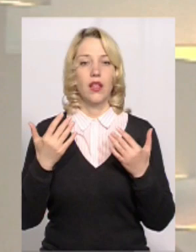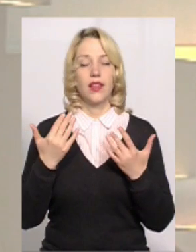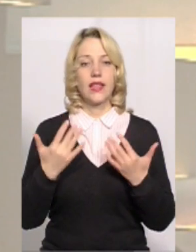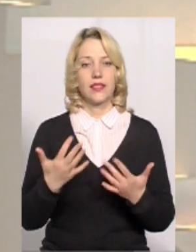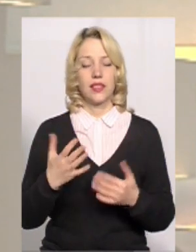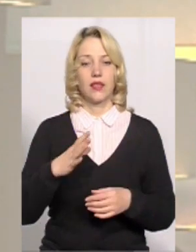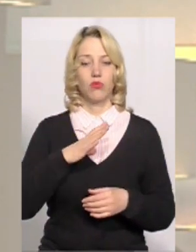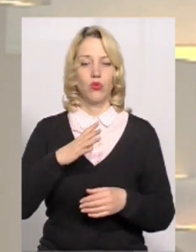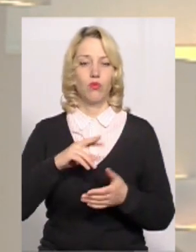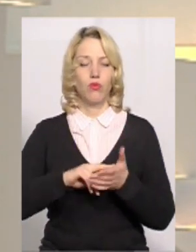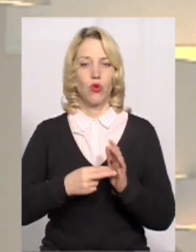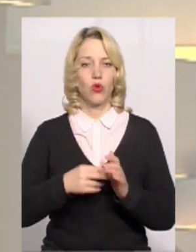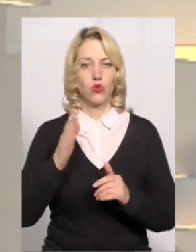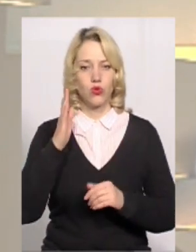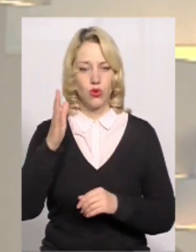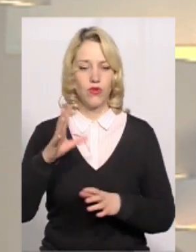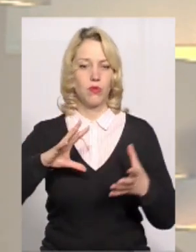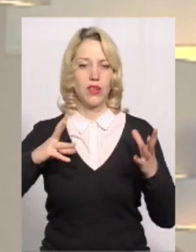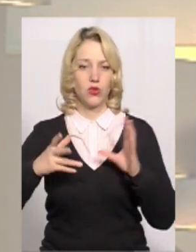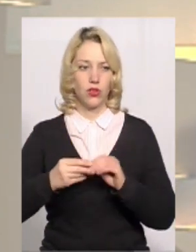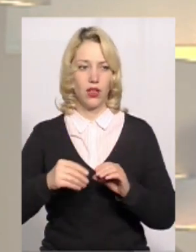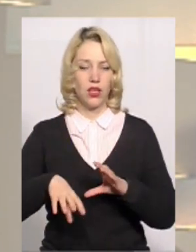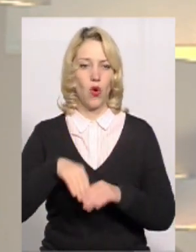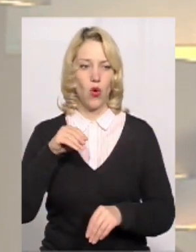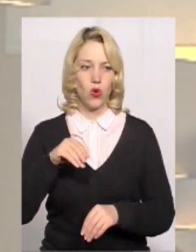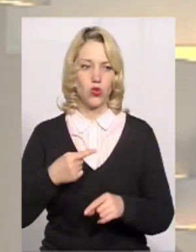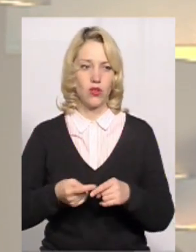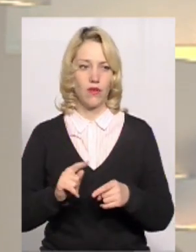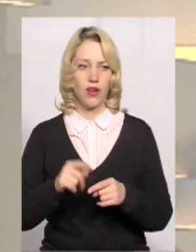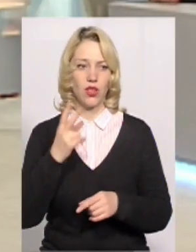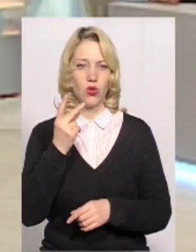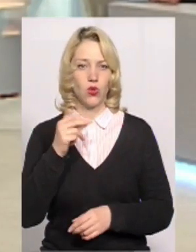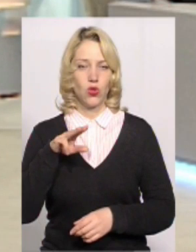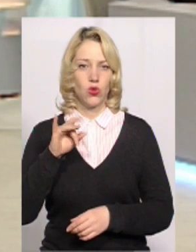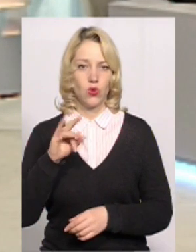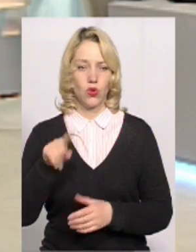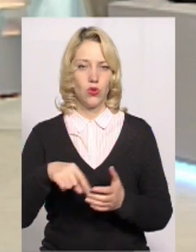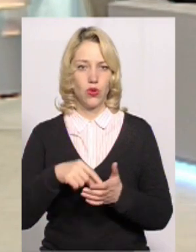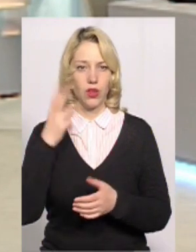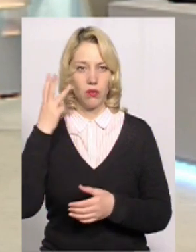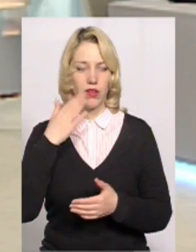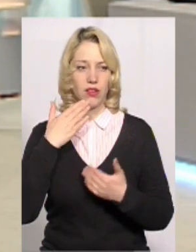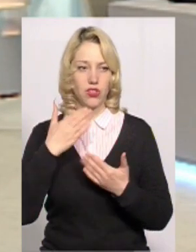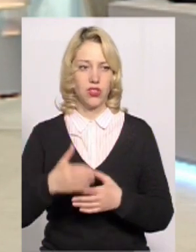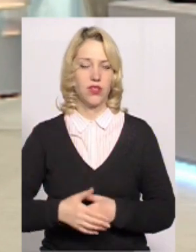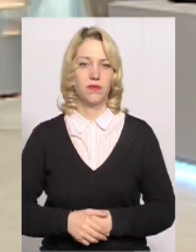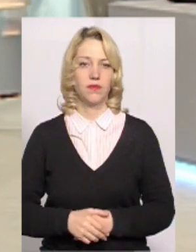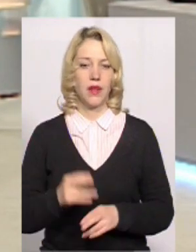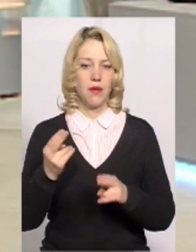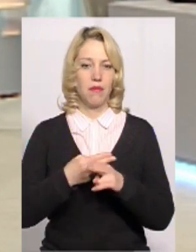прогнозованими вважаєте результати голосування у другому турі на Хмельниччині? Без прізвищ.